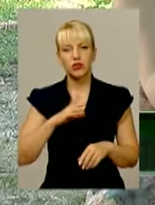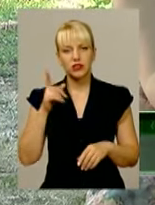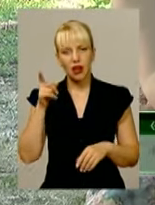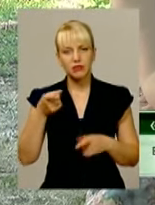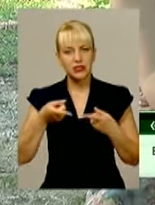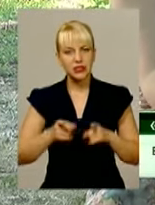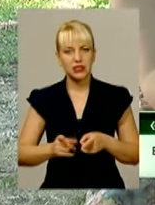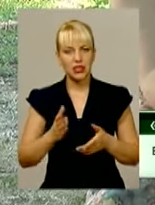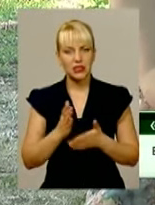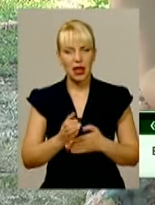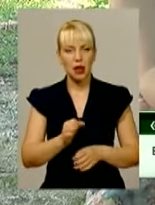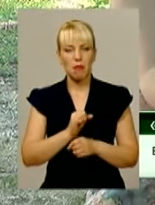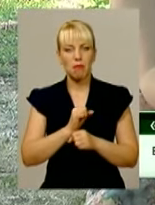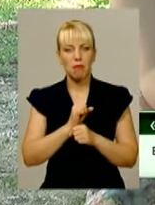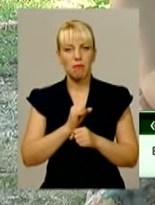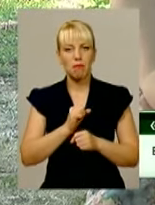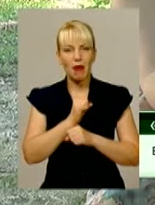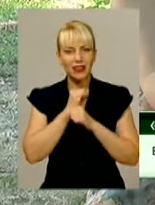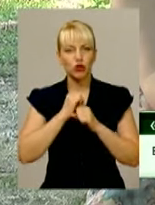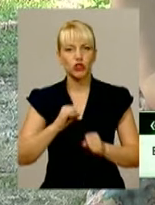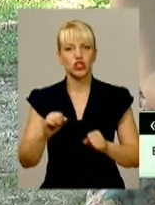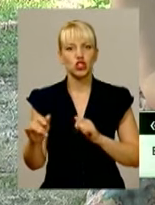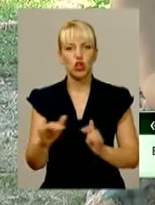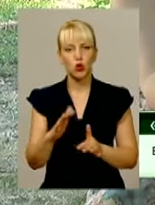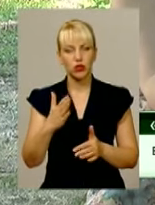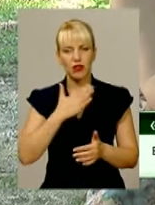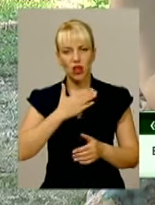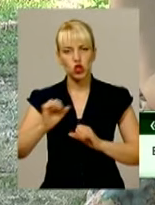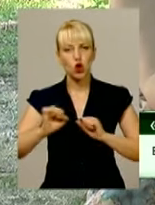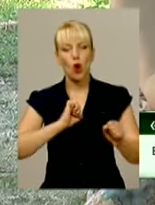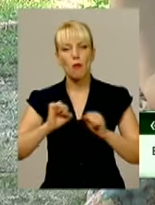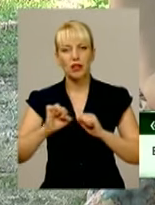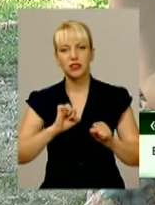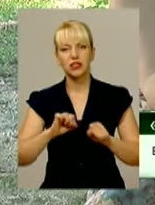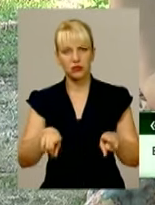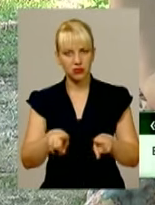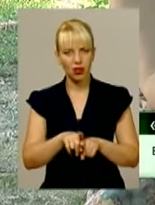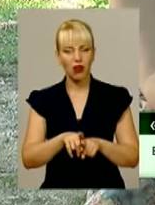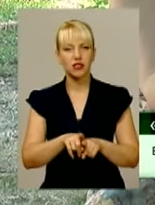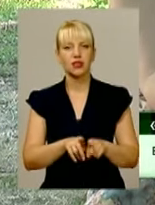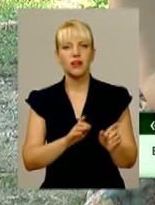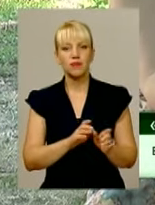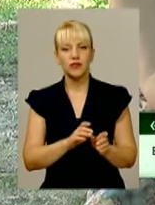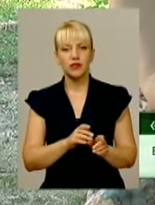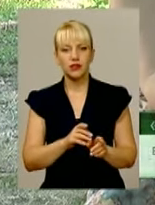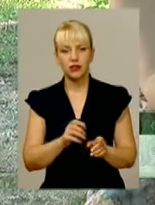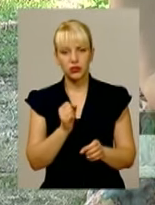Це наш командир, батя, так він поставив. Що в нас все так,